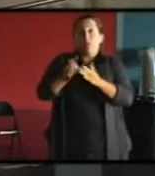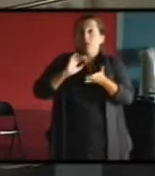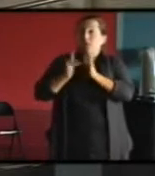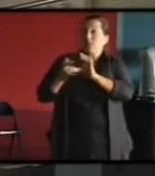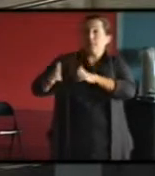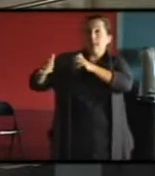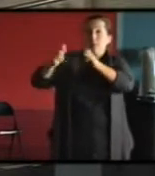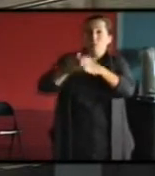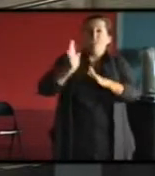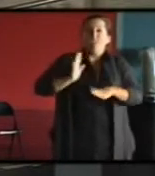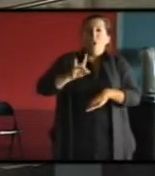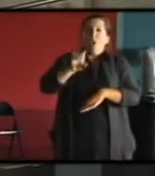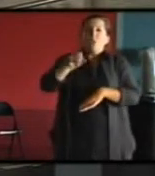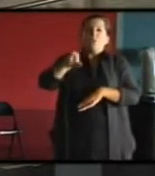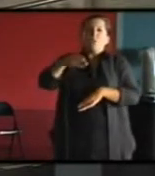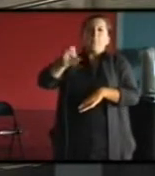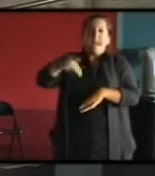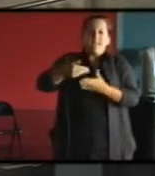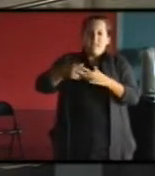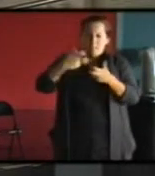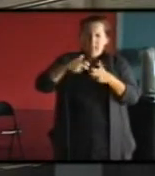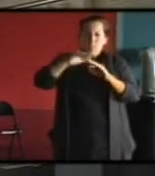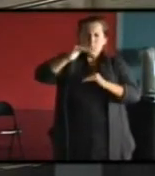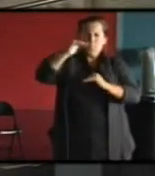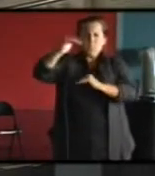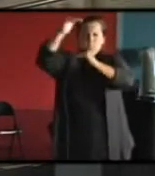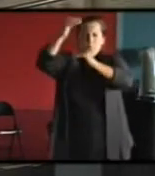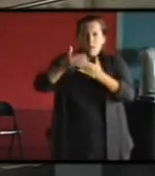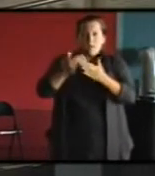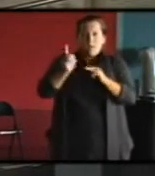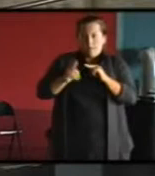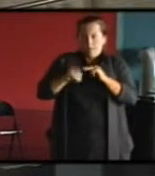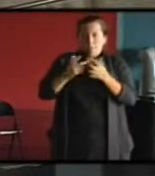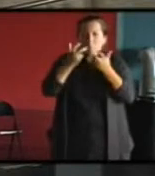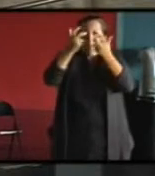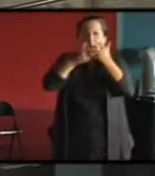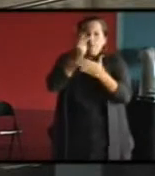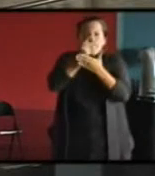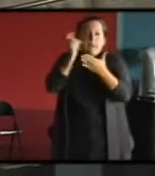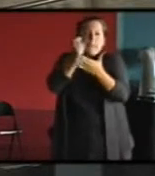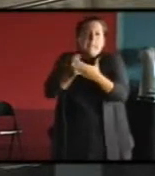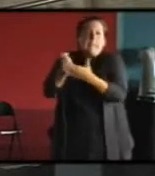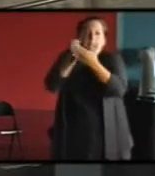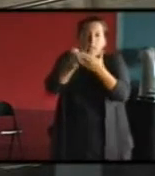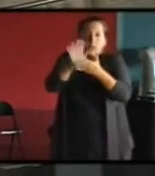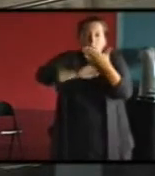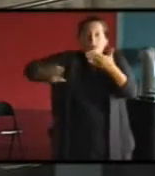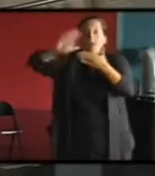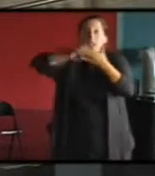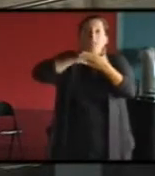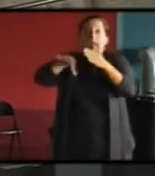bâtiments haussmanniens sont des bâtiments par exemple en pierre de taille avec des mots des natures et des sculptures extérieures. L'isolation